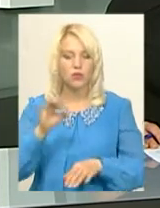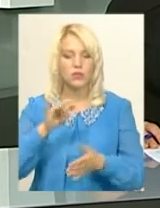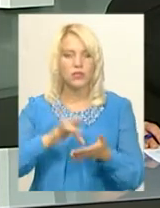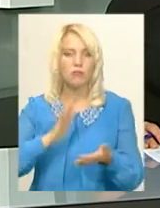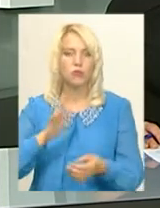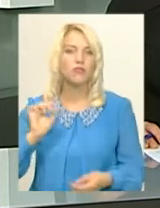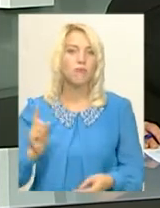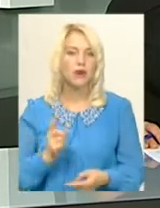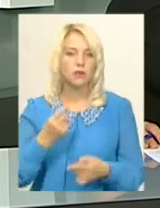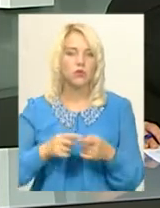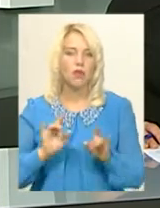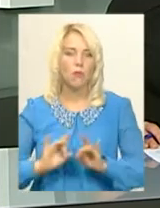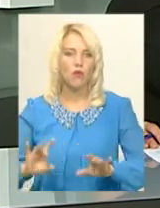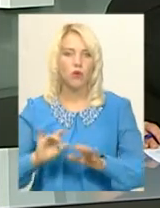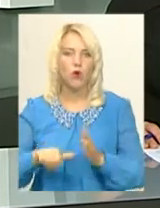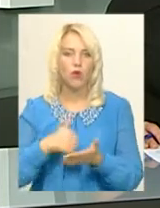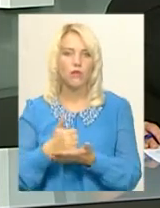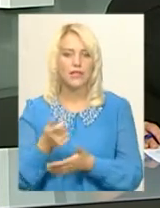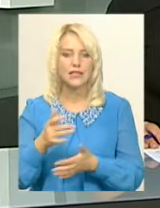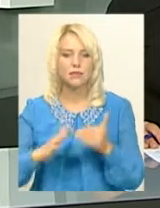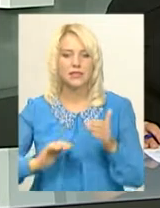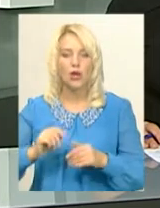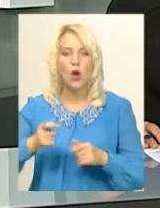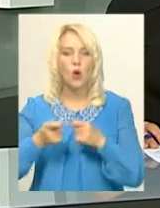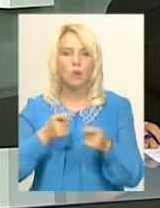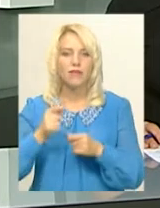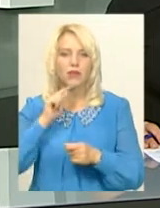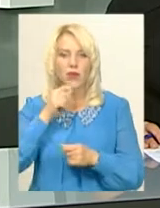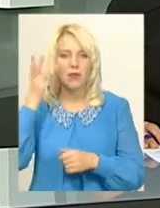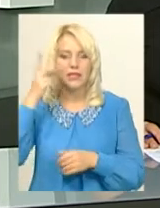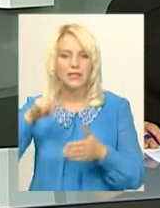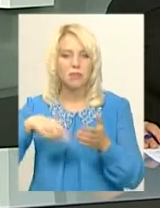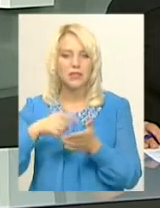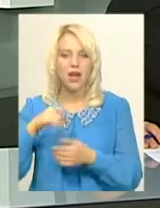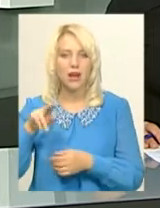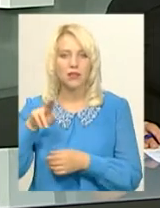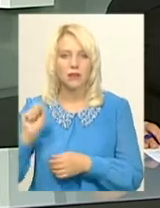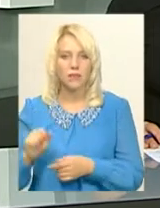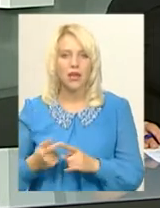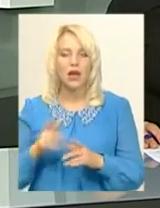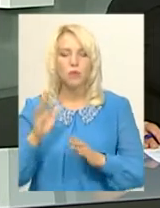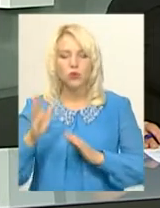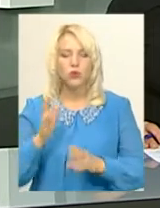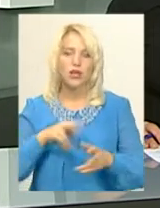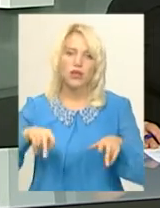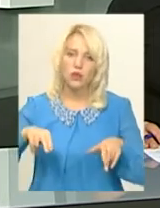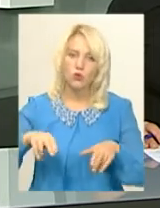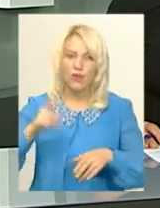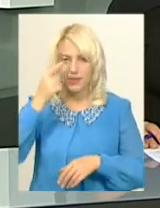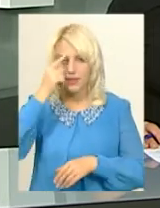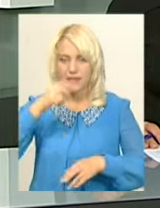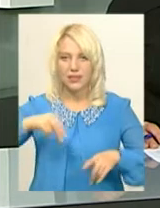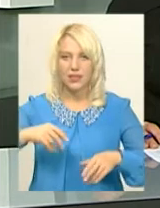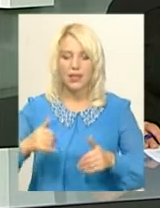Про це наповідомила головний спеціаліст управління економіки Хмельницької міської ради Марина Дудар. Танцюватимуть індійські танці на